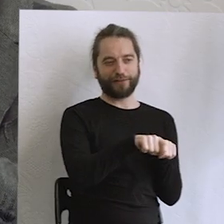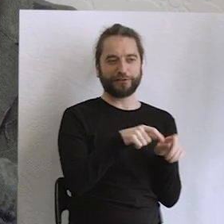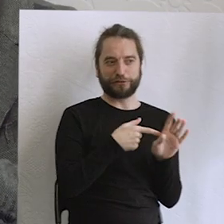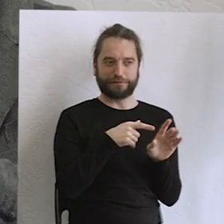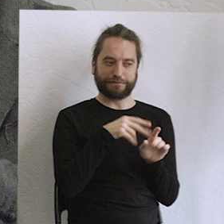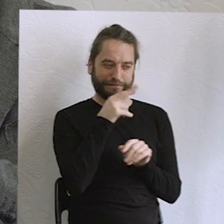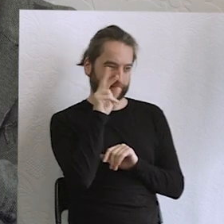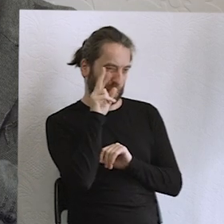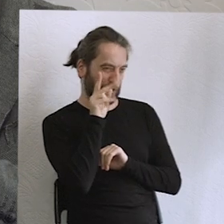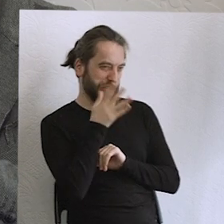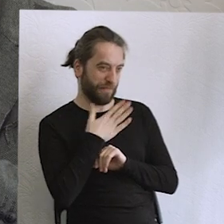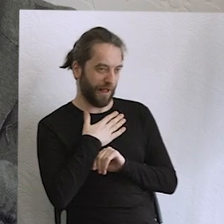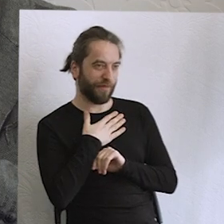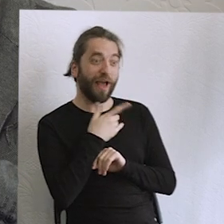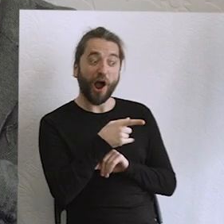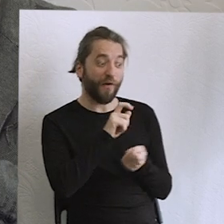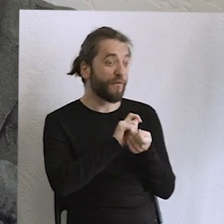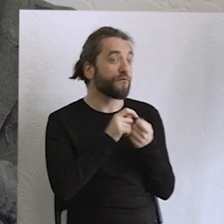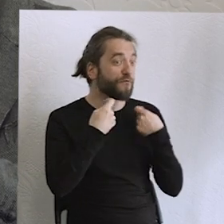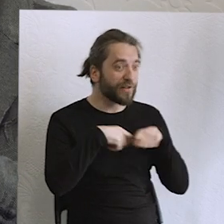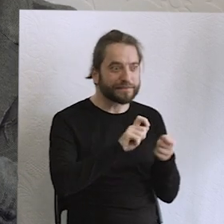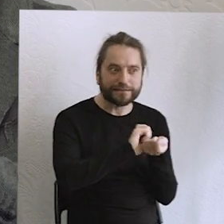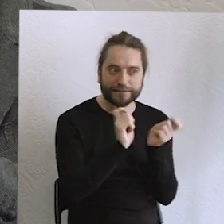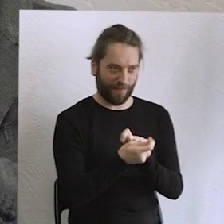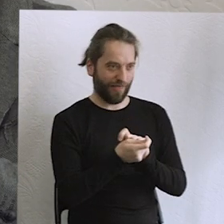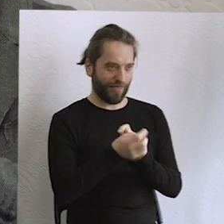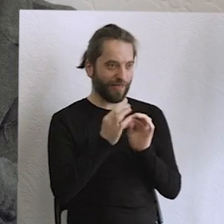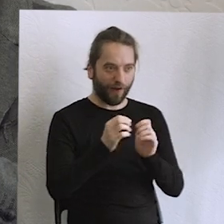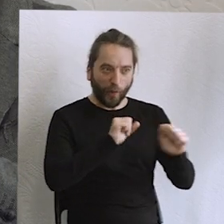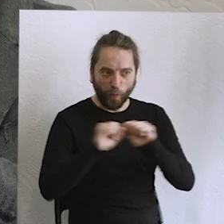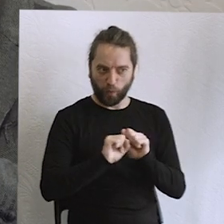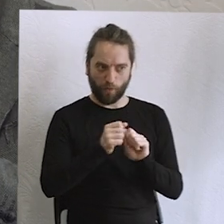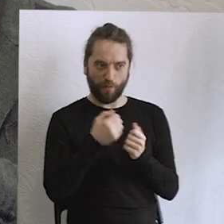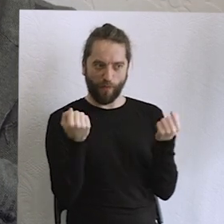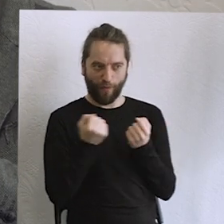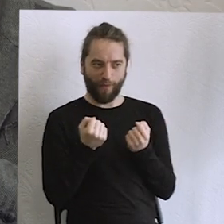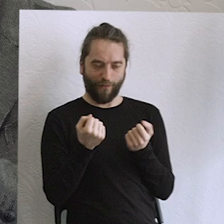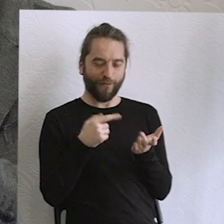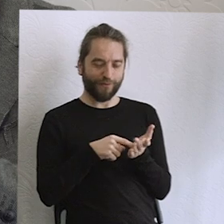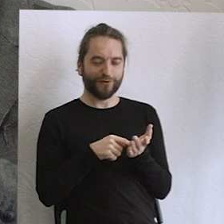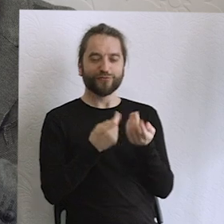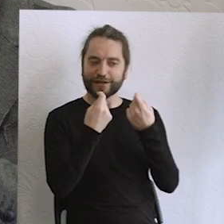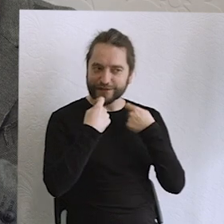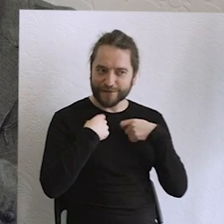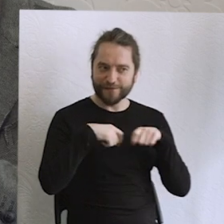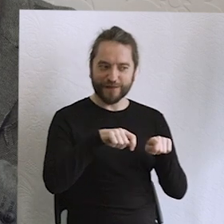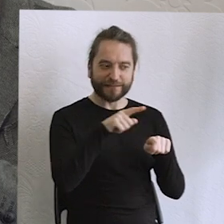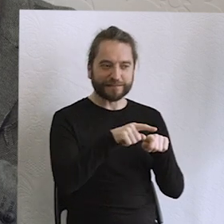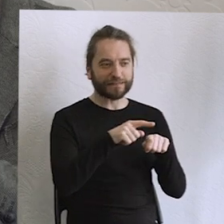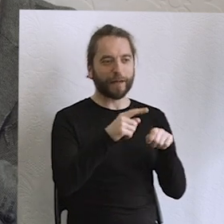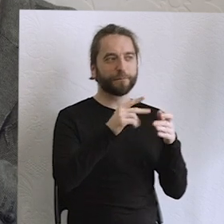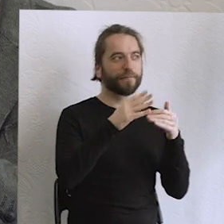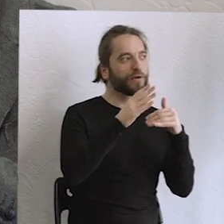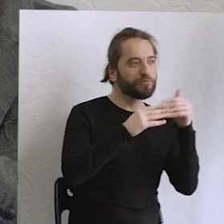wieś. Wieś się zmieniła, wieś się zmienia, wieś jest strasznie dynamiczna. Mam wrażenie, że zmiana w strukturze społecznej na wsi jest dużo bardziej dynamiczna